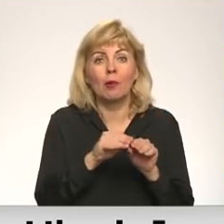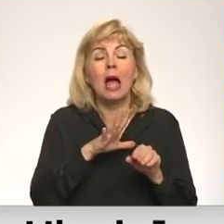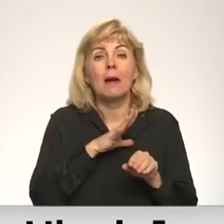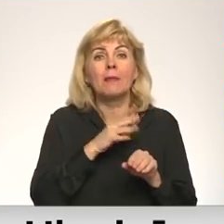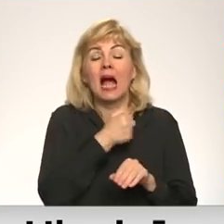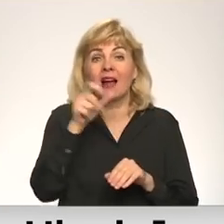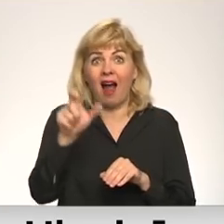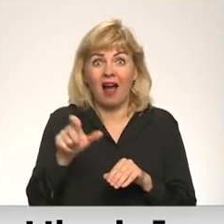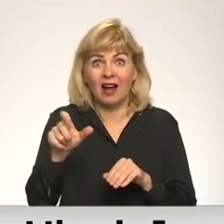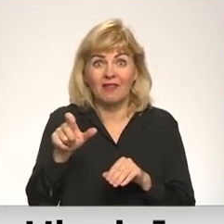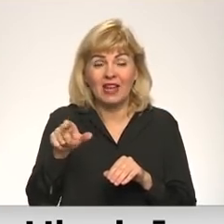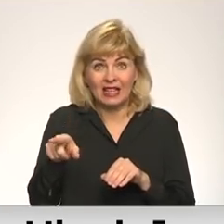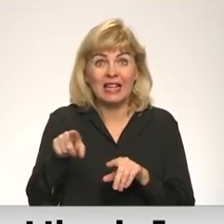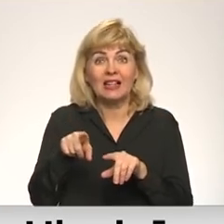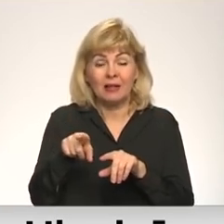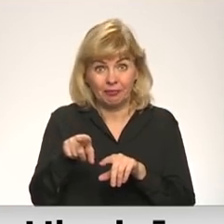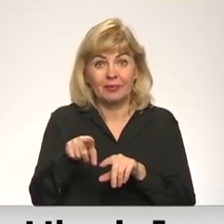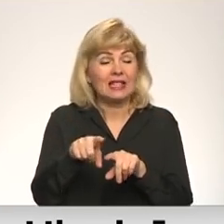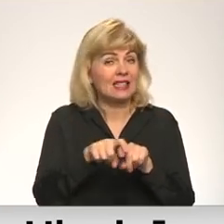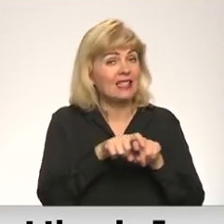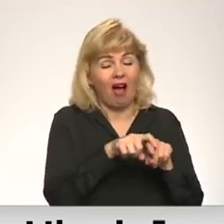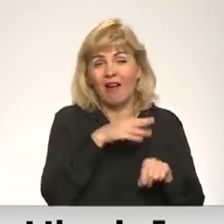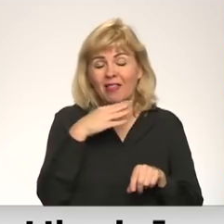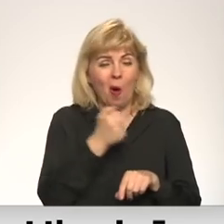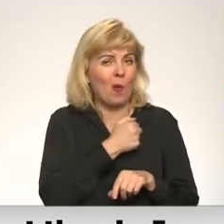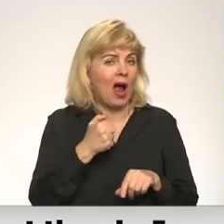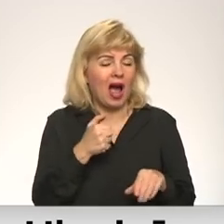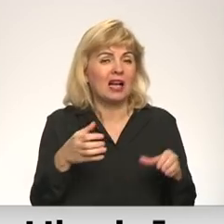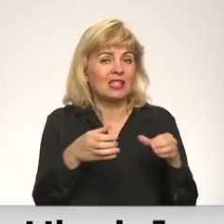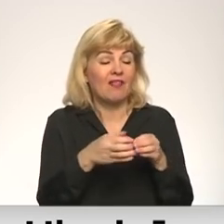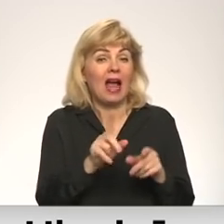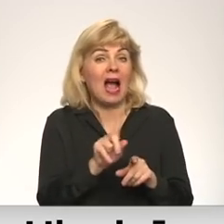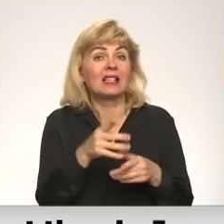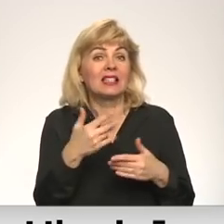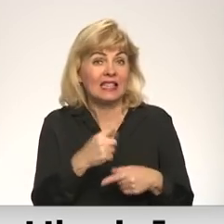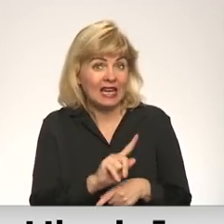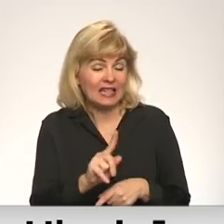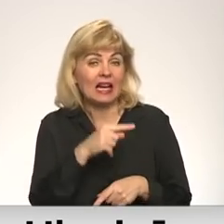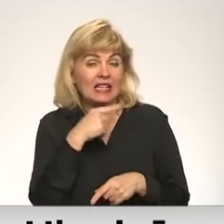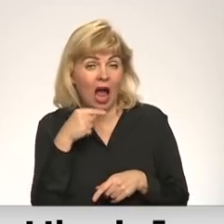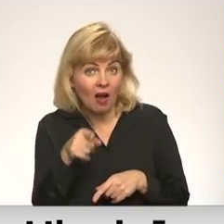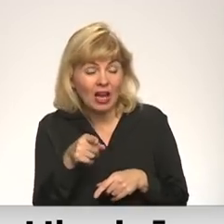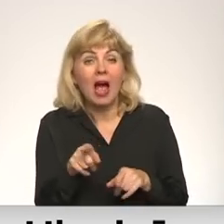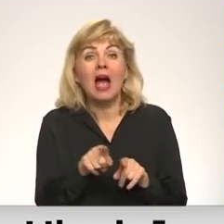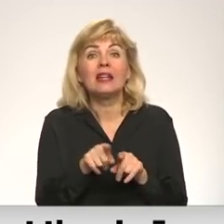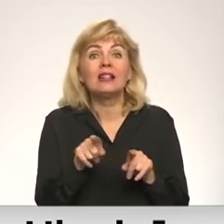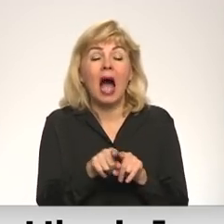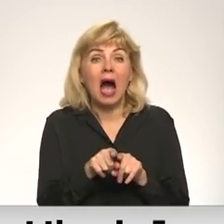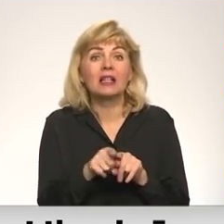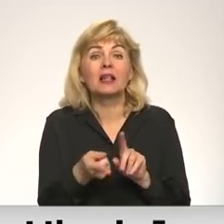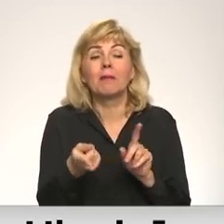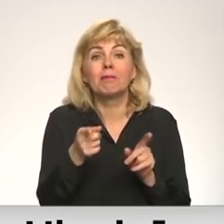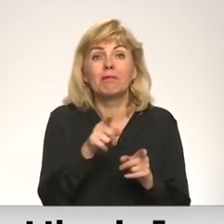savilgts, un nav iesaistīts vēl viss karaspēks, kas Krievija ir. Līdz ar to, pat, ja tas demotivē,